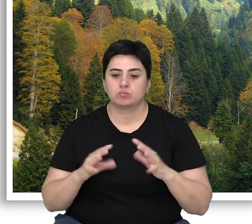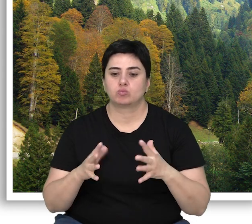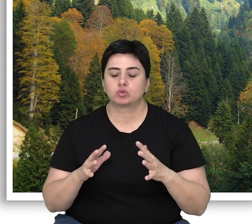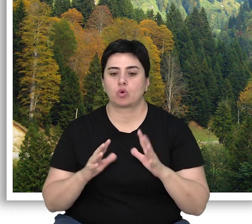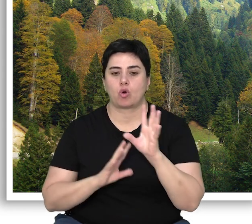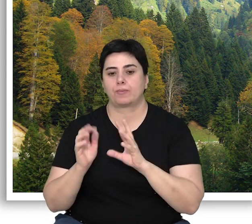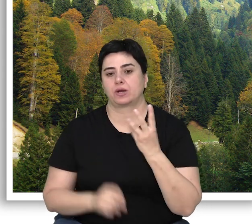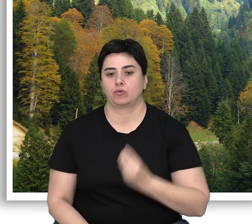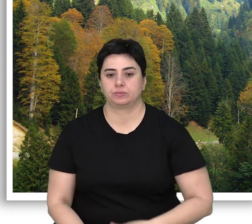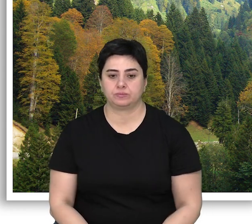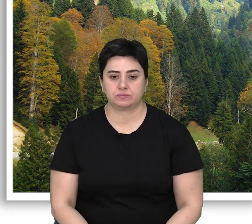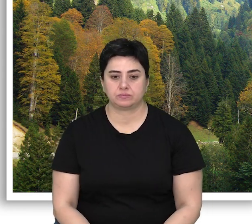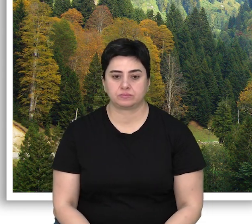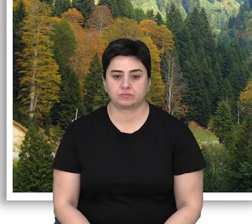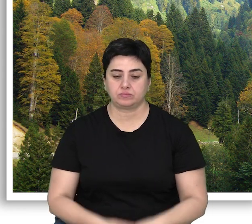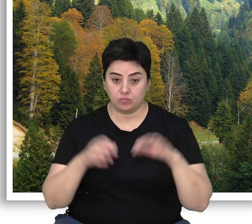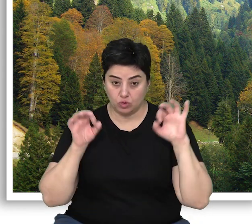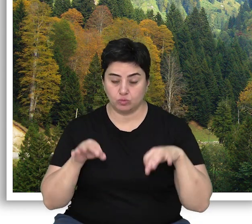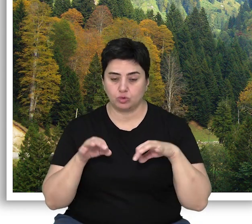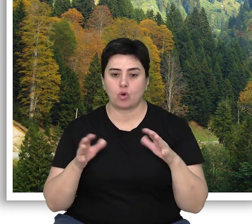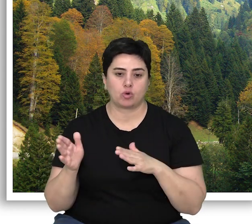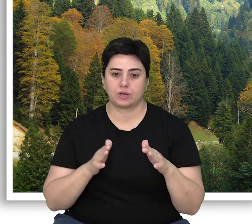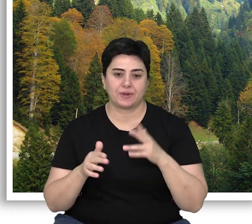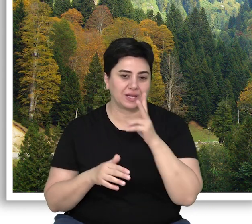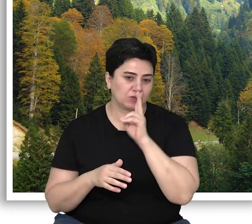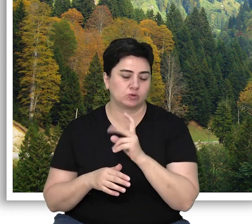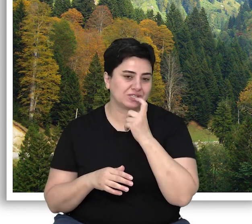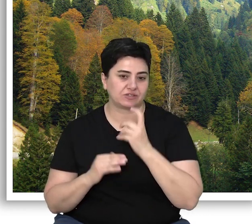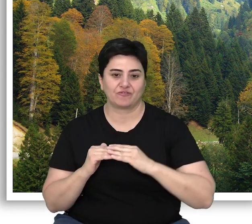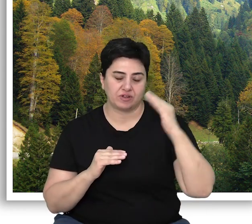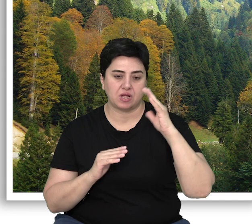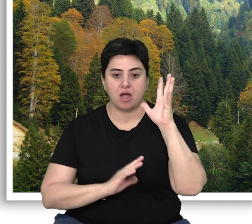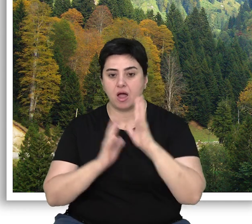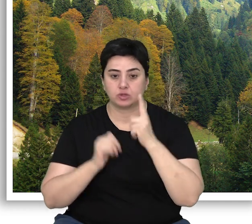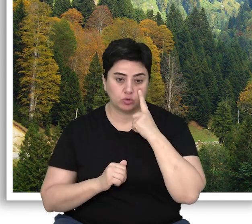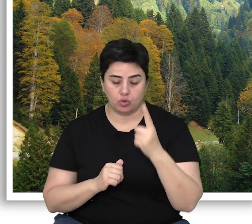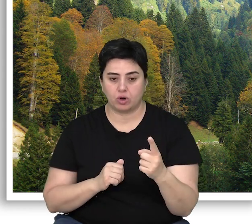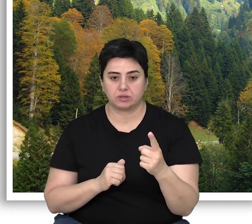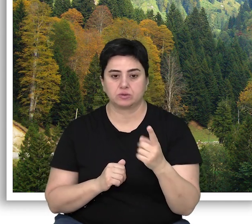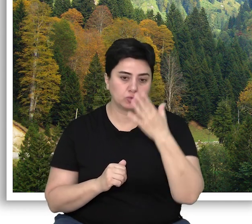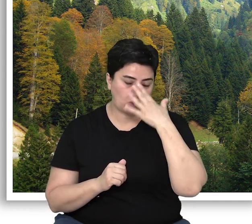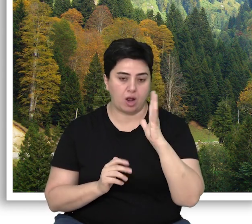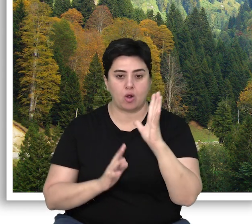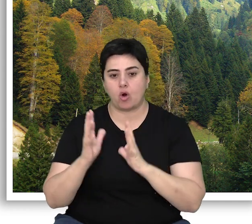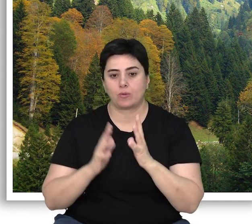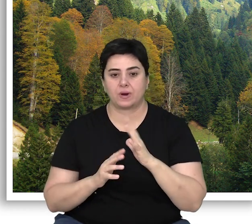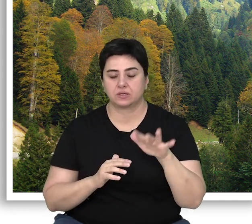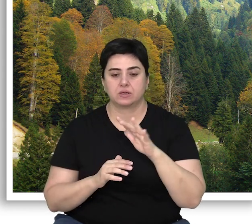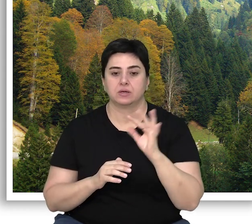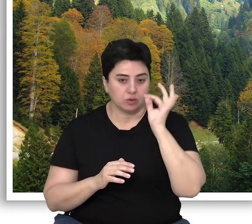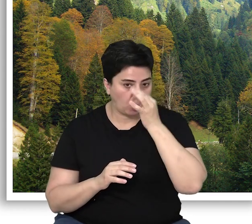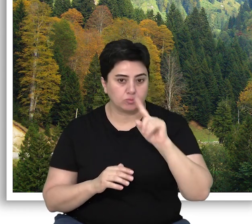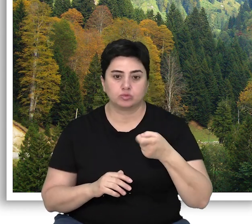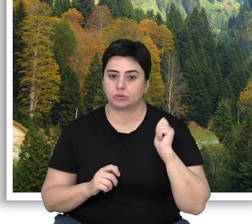ormanlara dönüştü. Bugün artık ortalama 200 yaşın üzerindeki ağaçlardan oluşan doğal ormanlara kolay